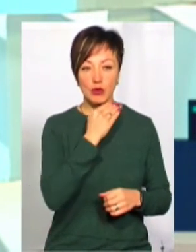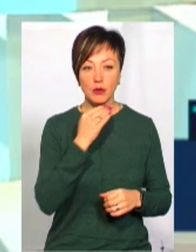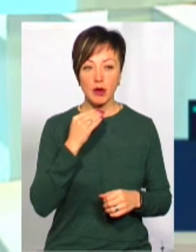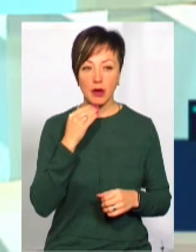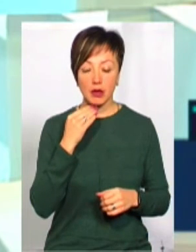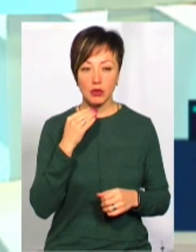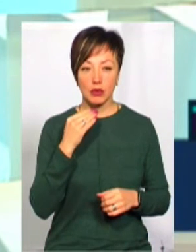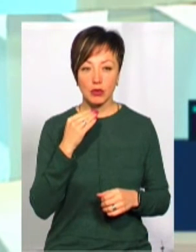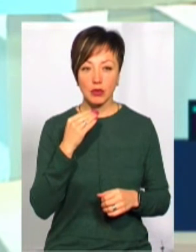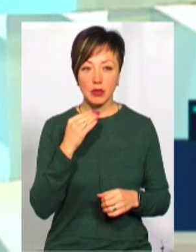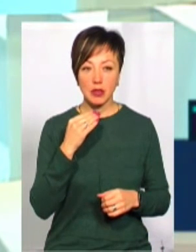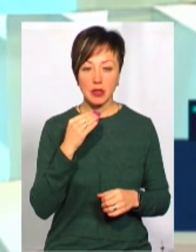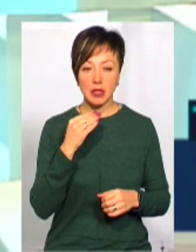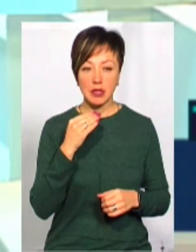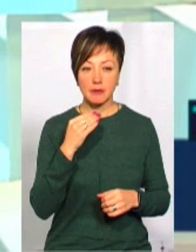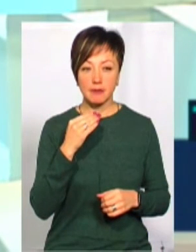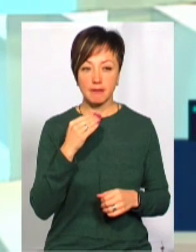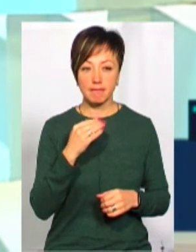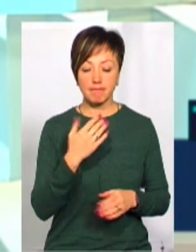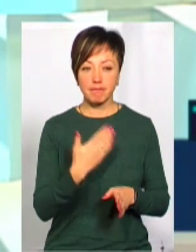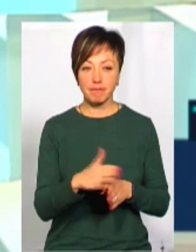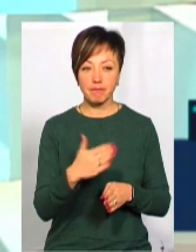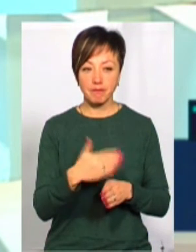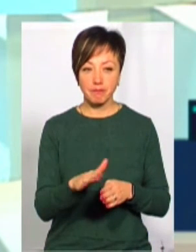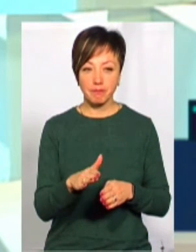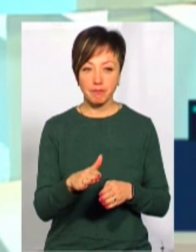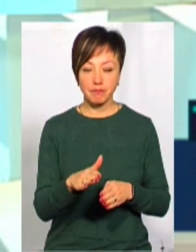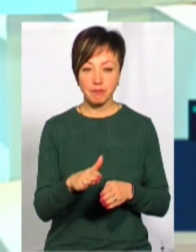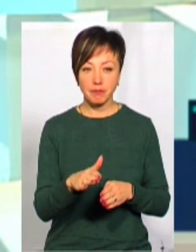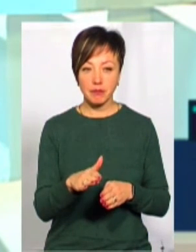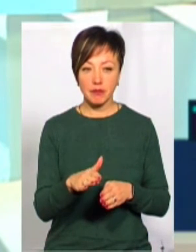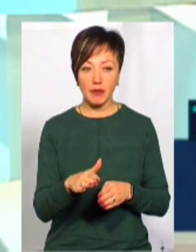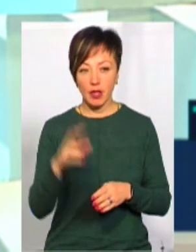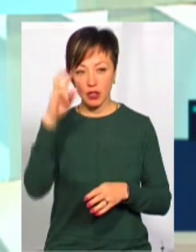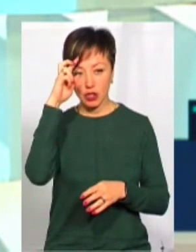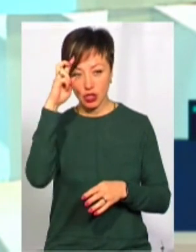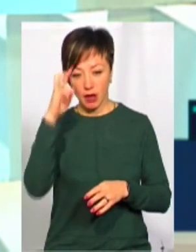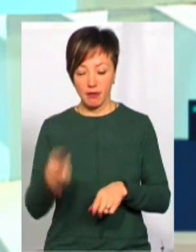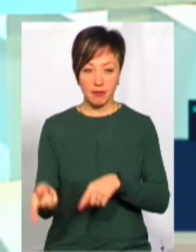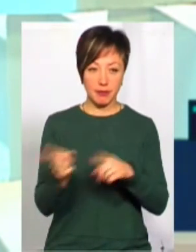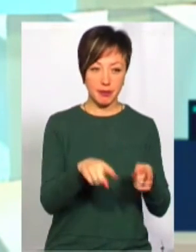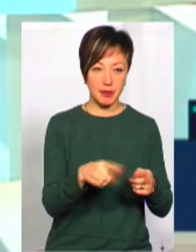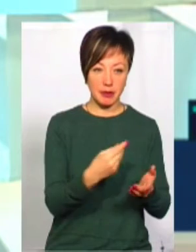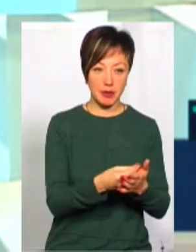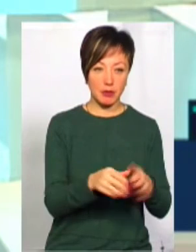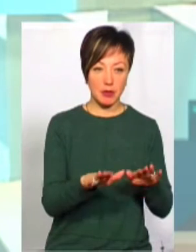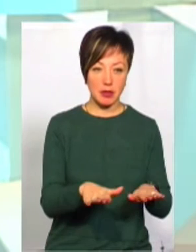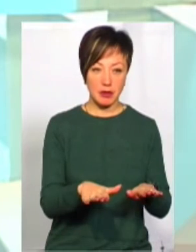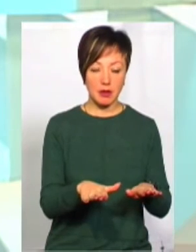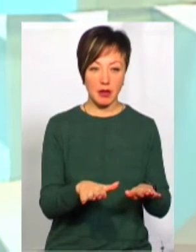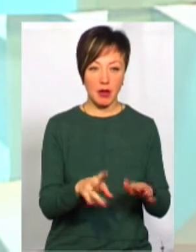забирають ті видатки, які передані сфінансування з державного на місцевий бюджет, але не